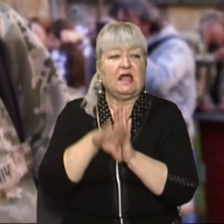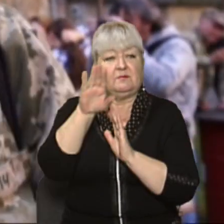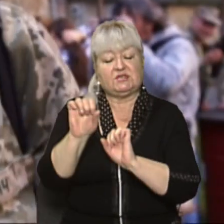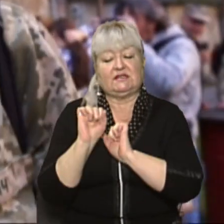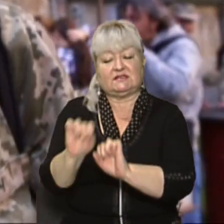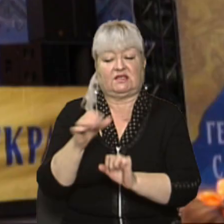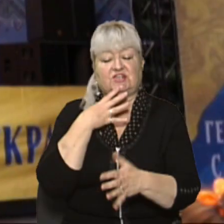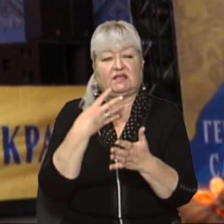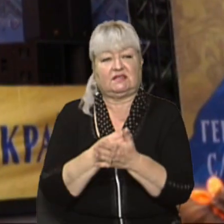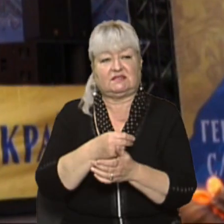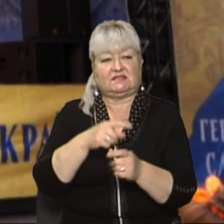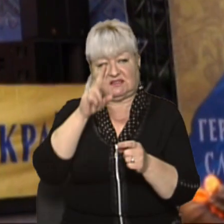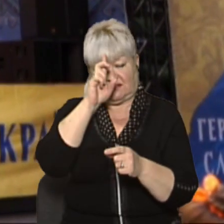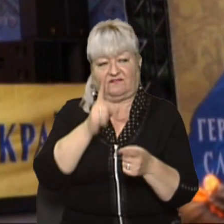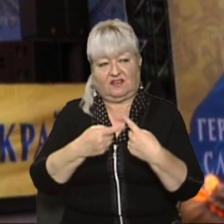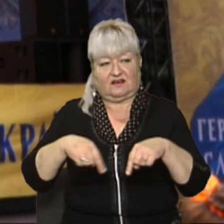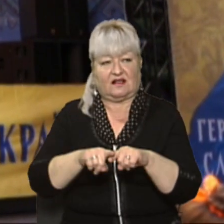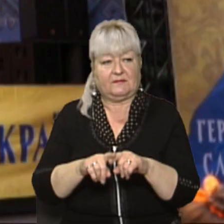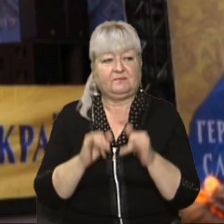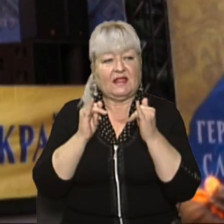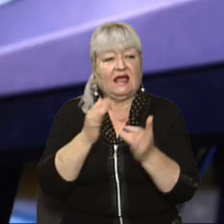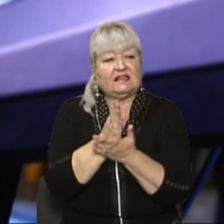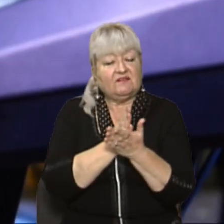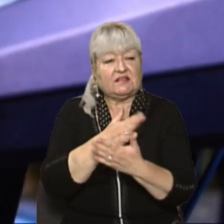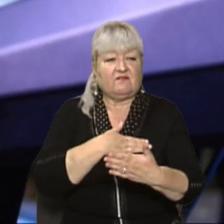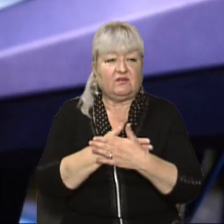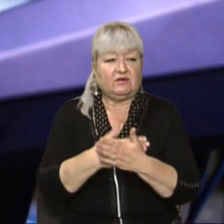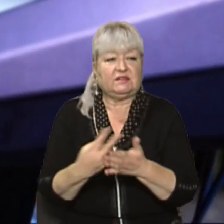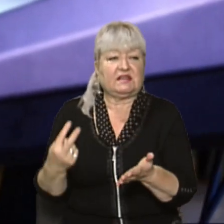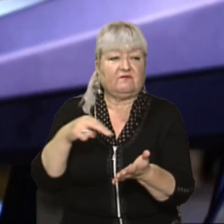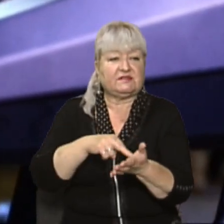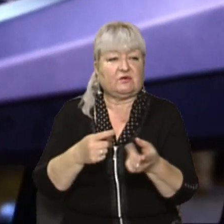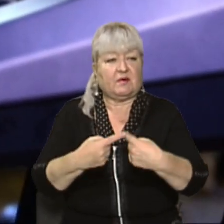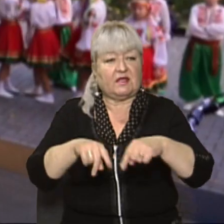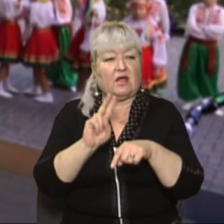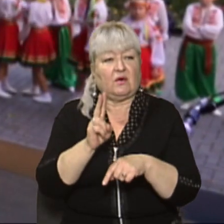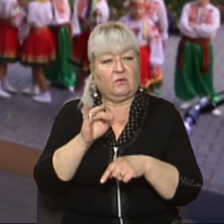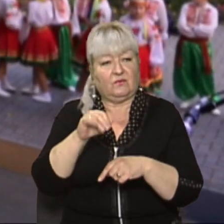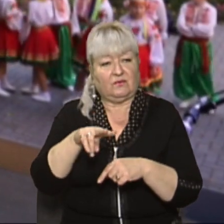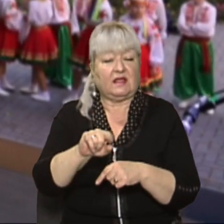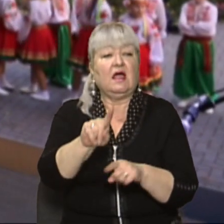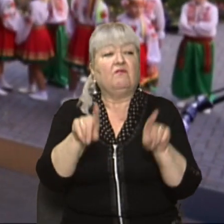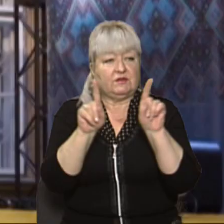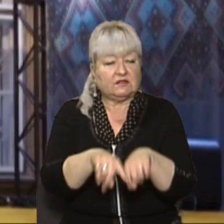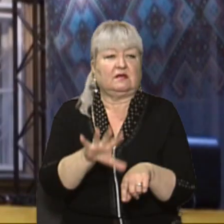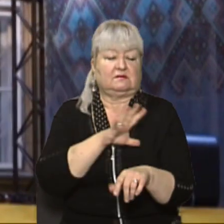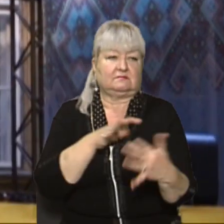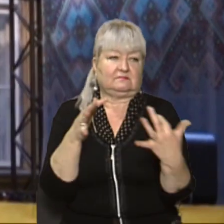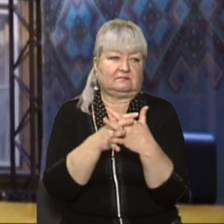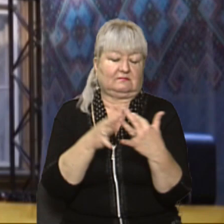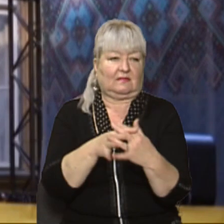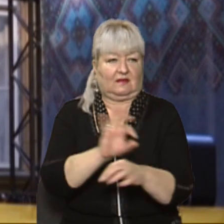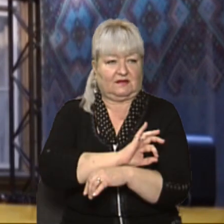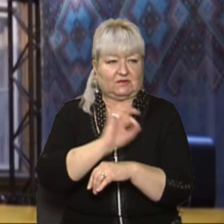захищати свій край. Зі сцени для ветеранів та волонтерів виступає гурт «Кулі». Музиканти також воювали на сході. Ми